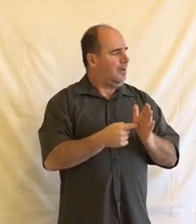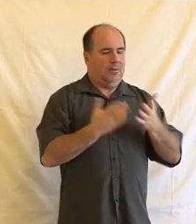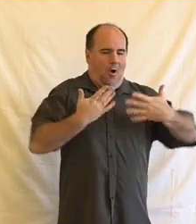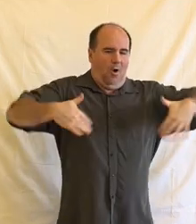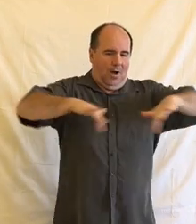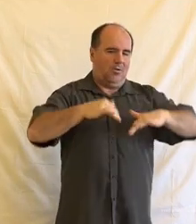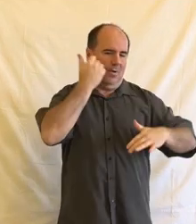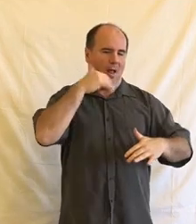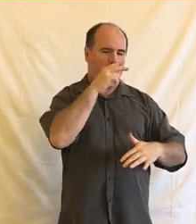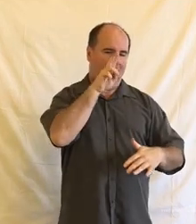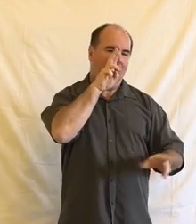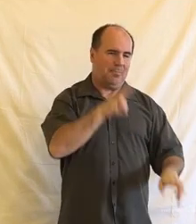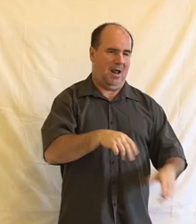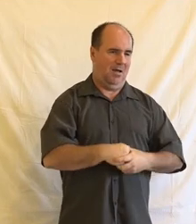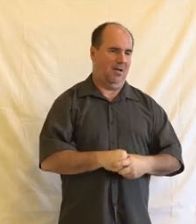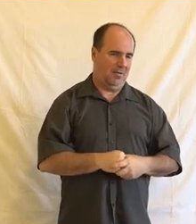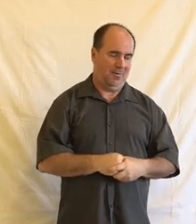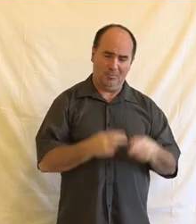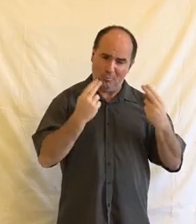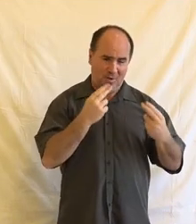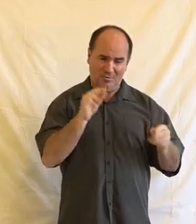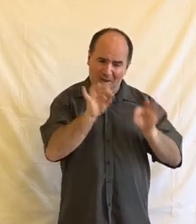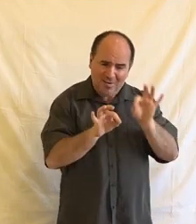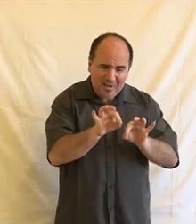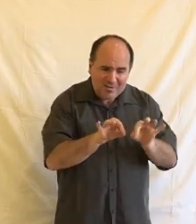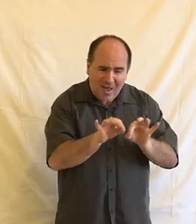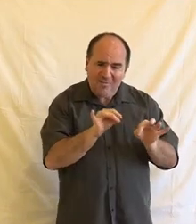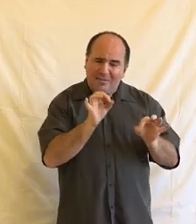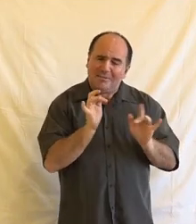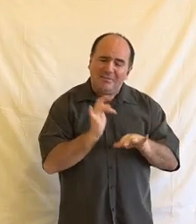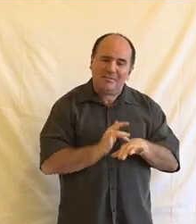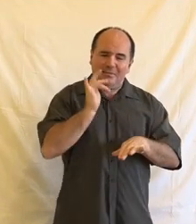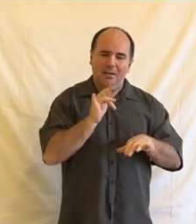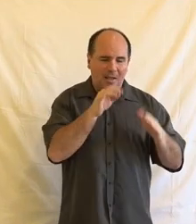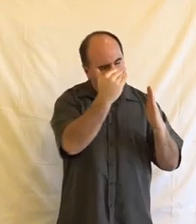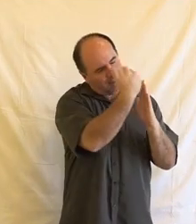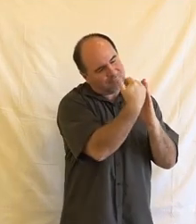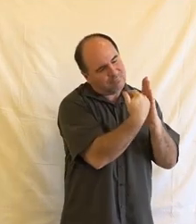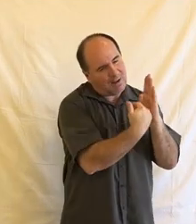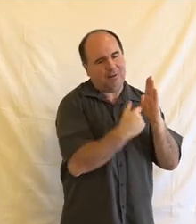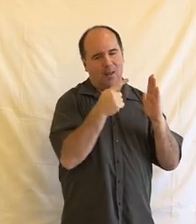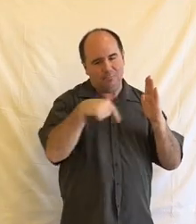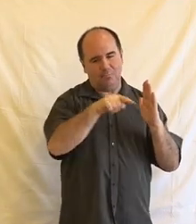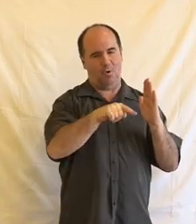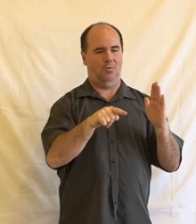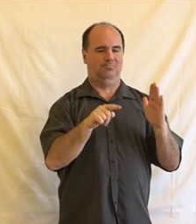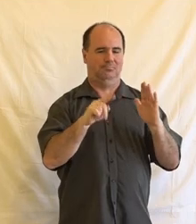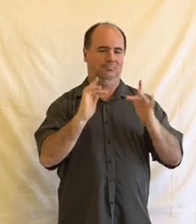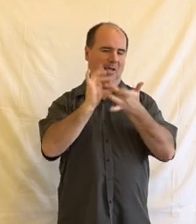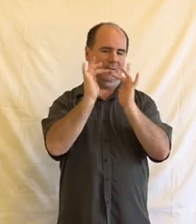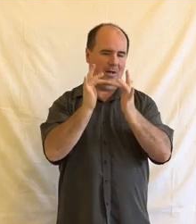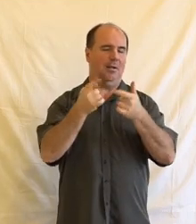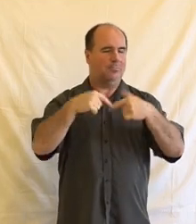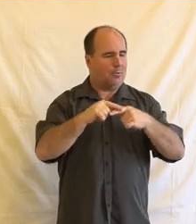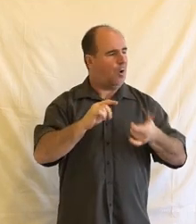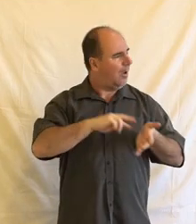do těch úplně nejvíce citlivých, ať už je to právě právo na život, nelidské ponižující zacházení, ale je to